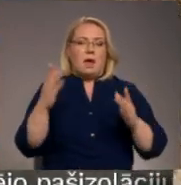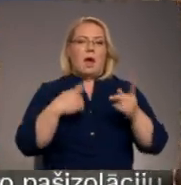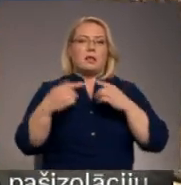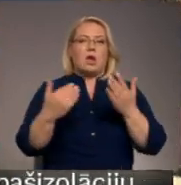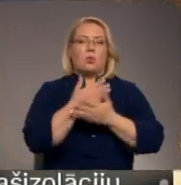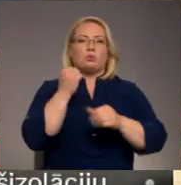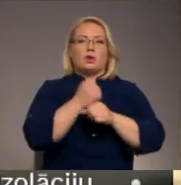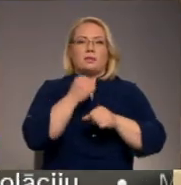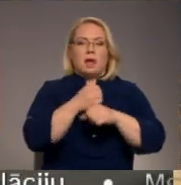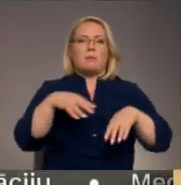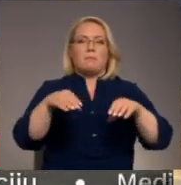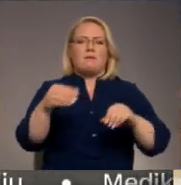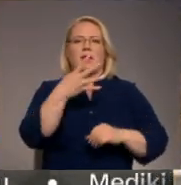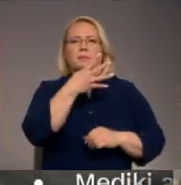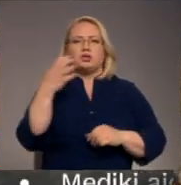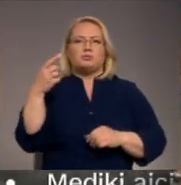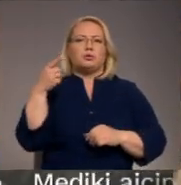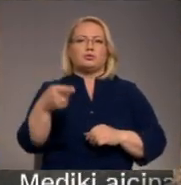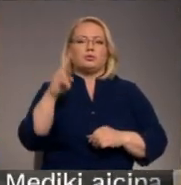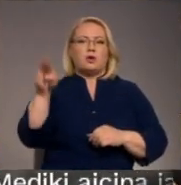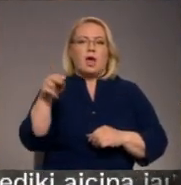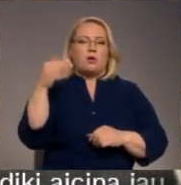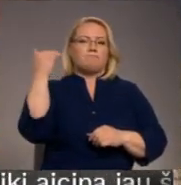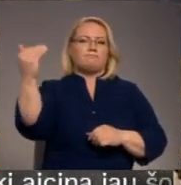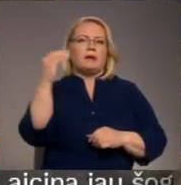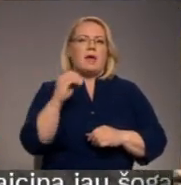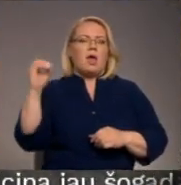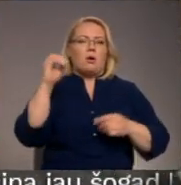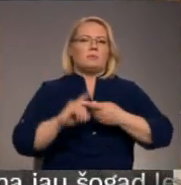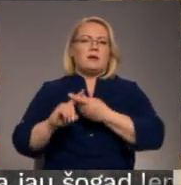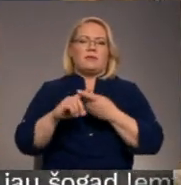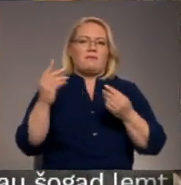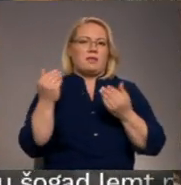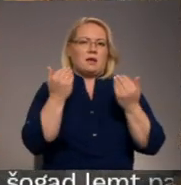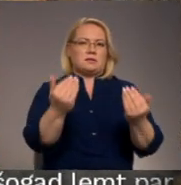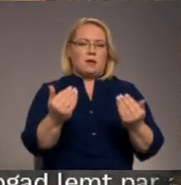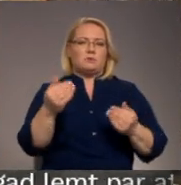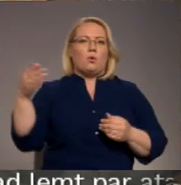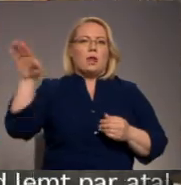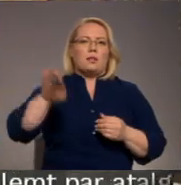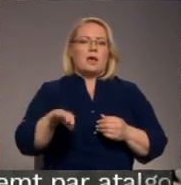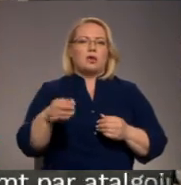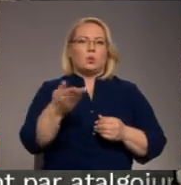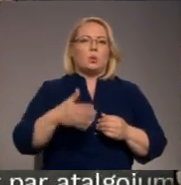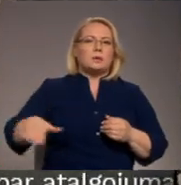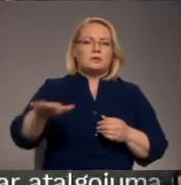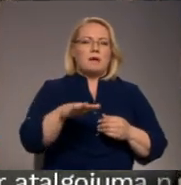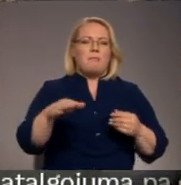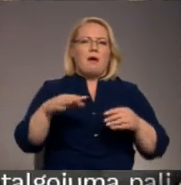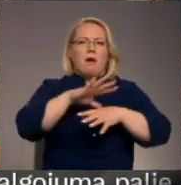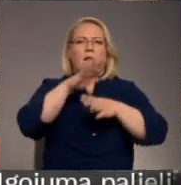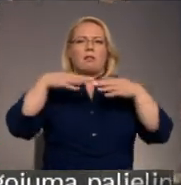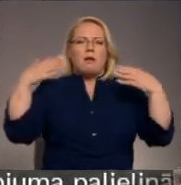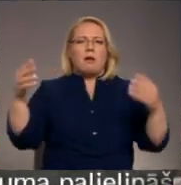pavēkta par nepilniem 400 tūkstošiem eiro, kas bijis Eiropas Savienības fondu finansējums. Lejas kurzemē apjomīgi melurācijas darbi, lai mazinātu